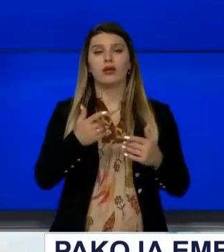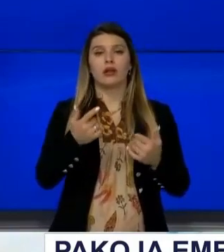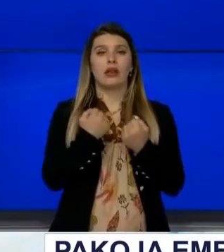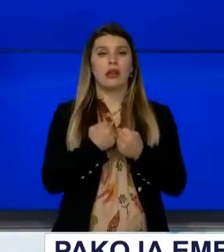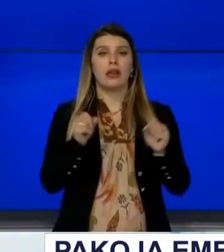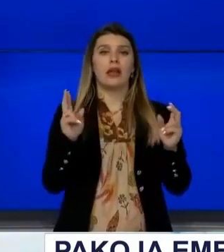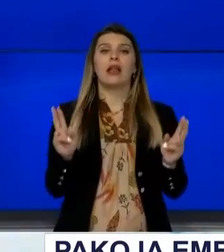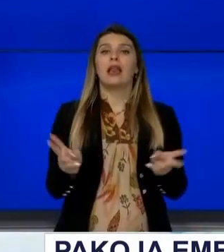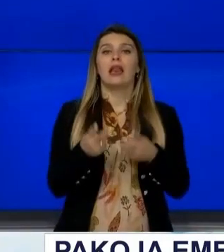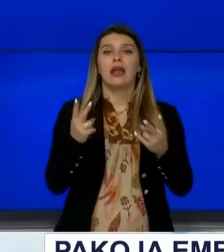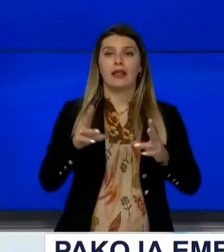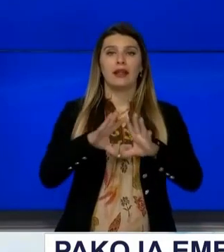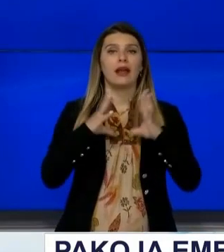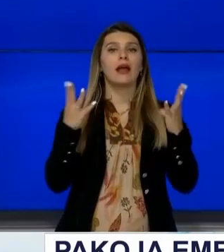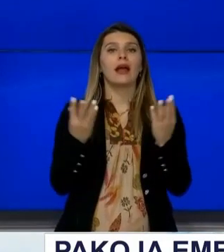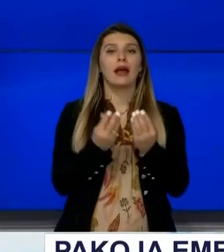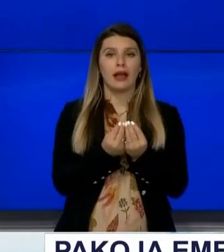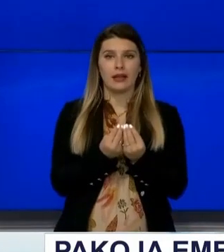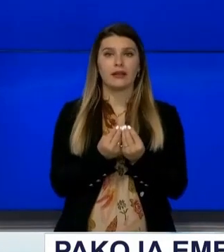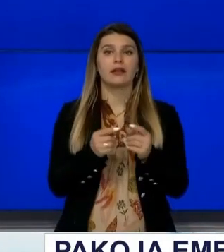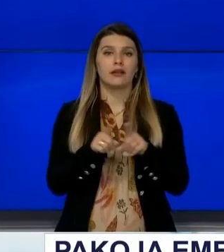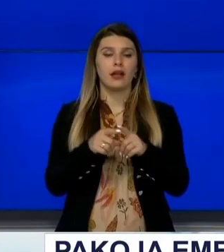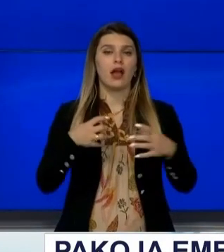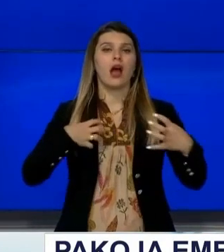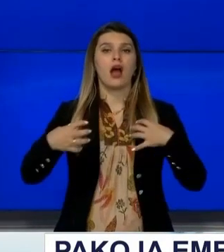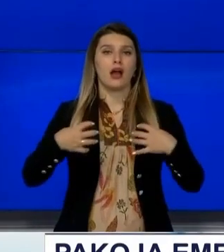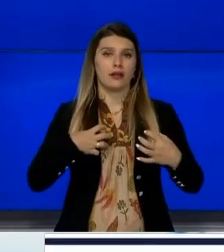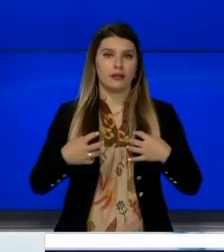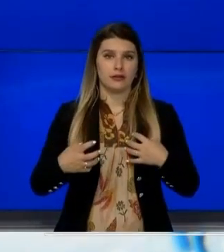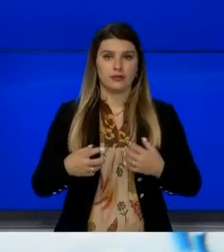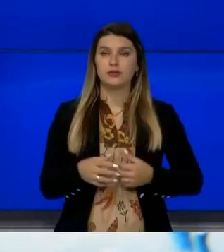sa më të lejta për të gjith e dhe për artistet